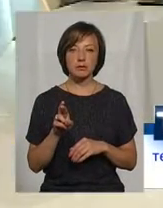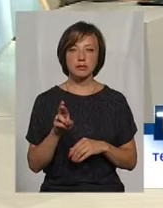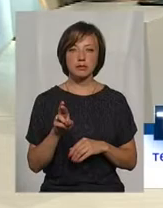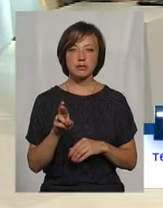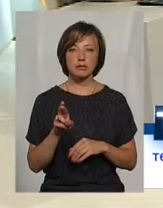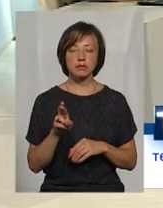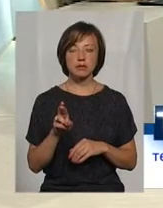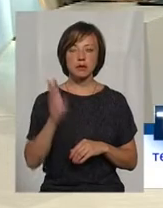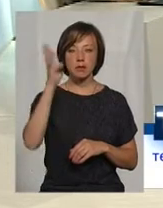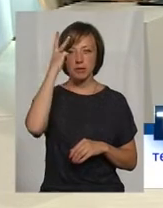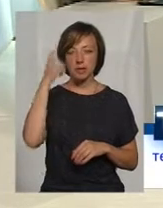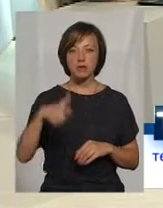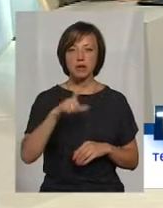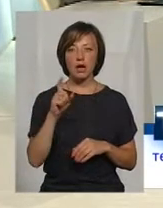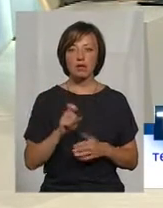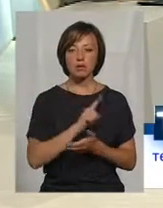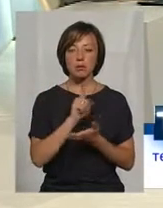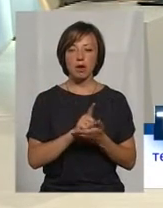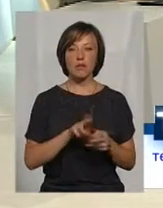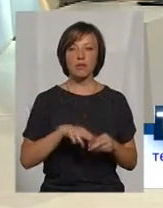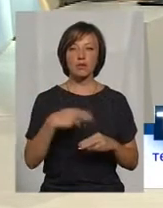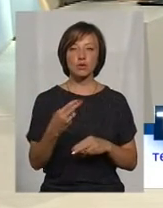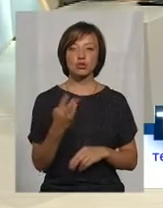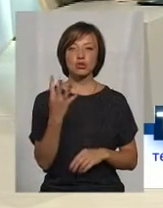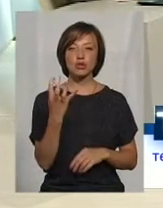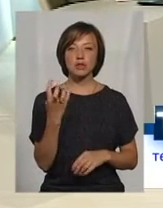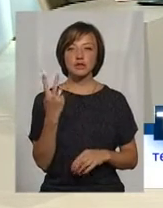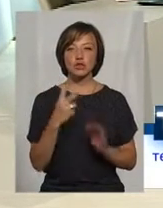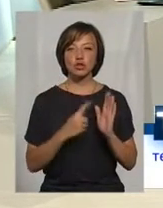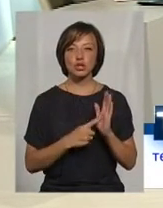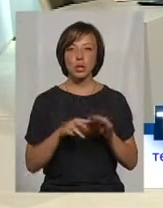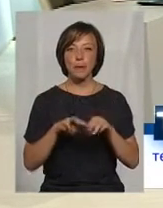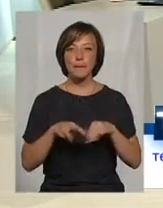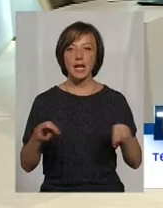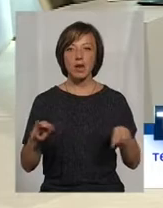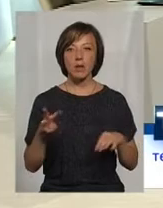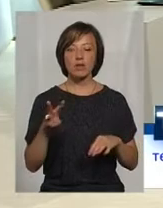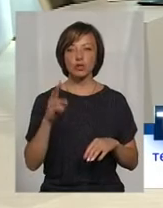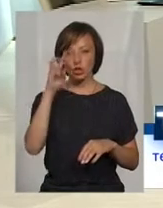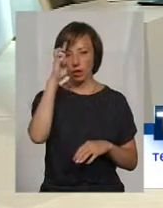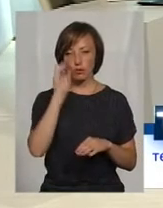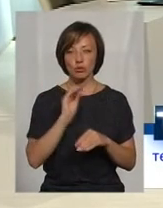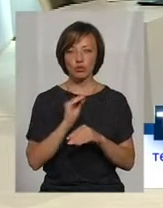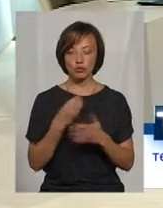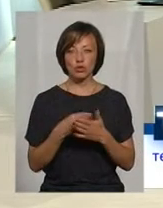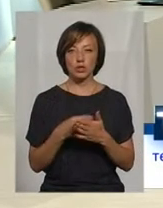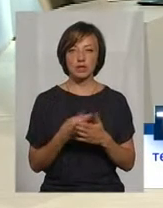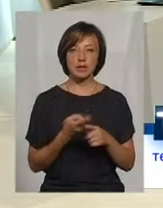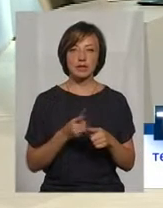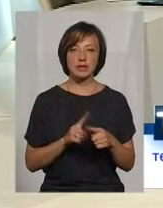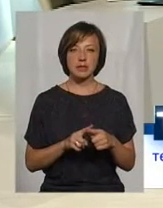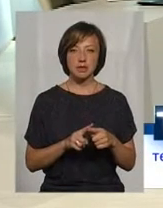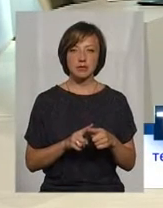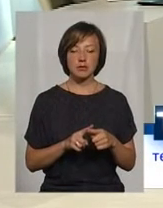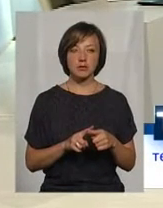ПАД «Хмельницькгаз» має повернути 426 млн грн. до державного бюджету. Це я сума невикористаної